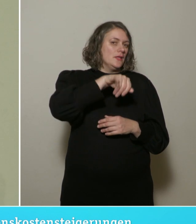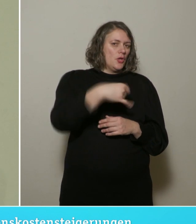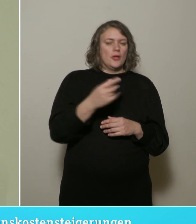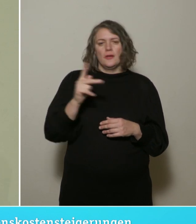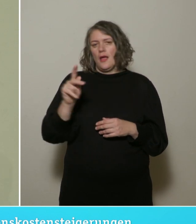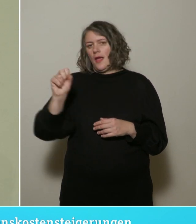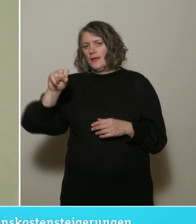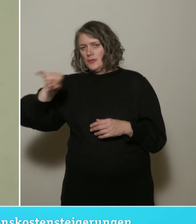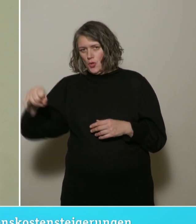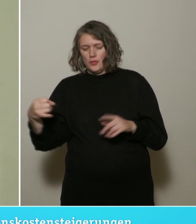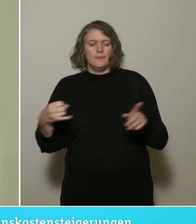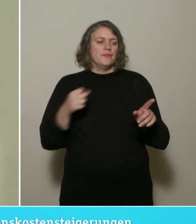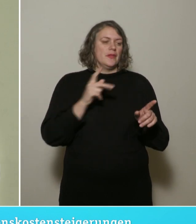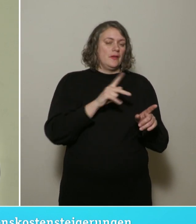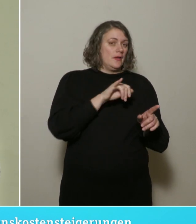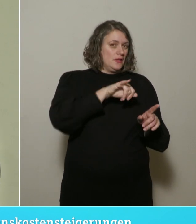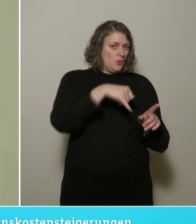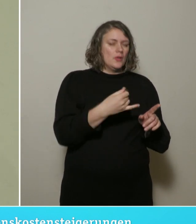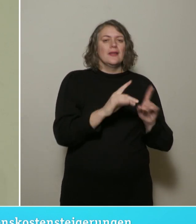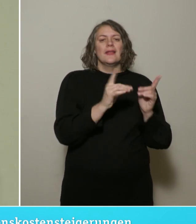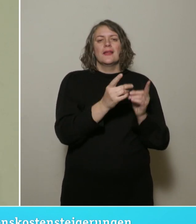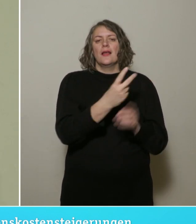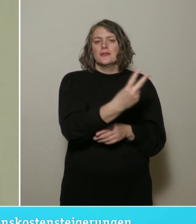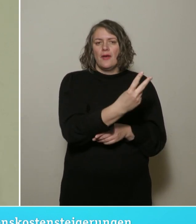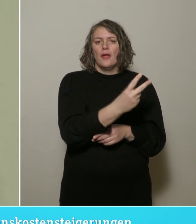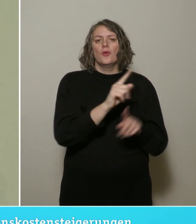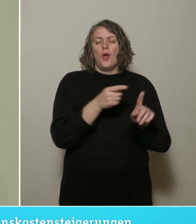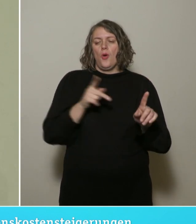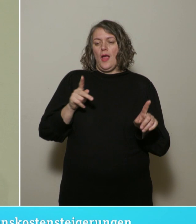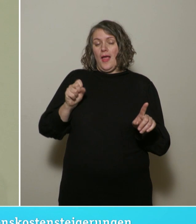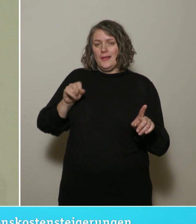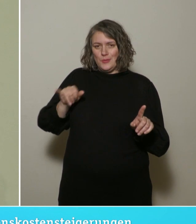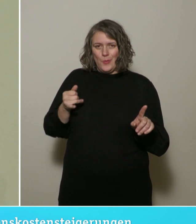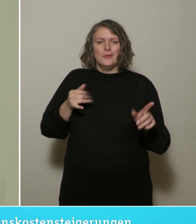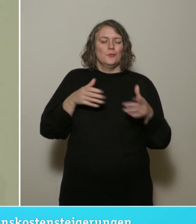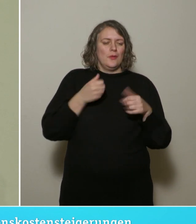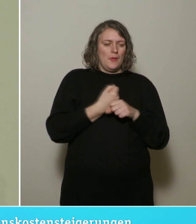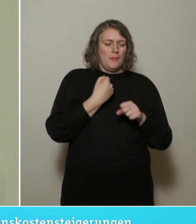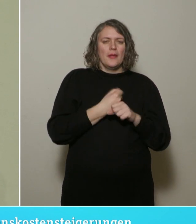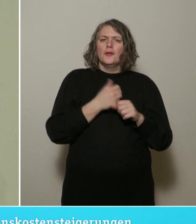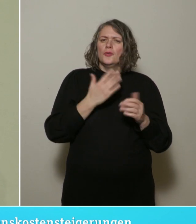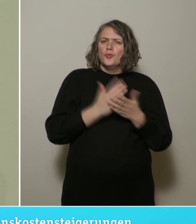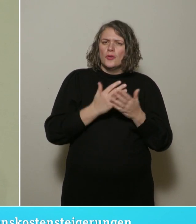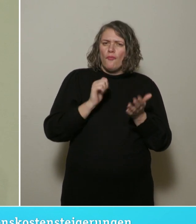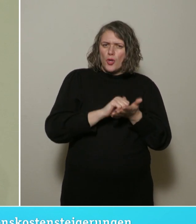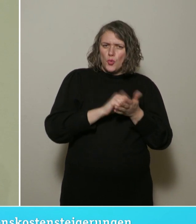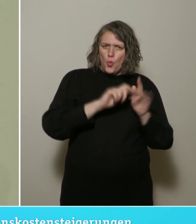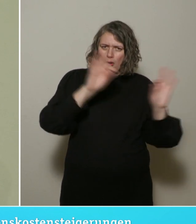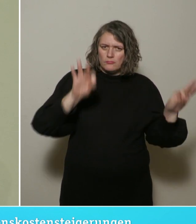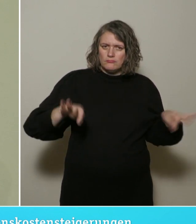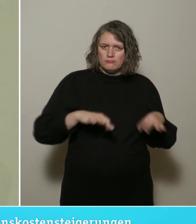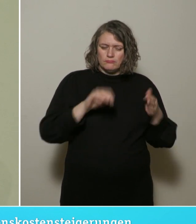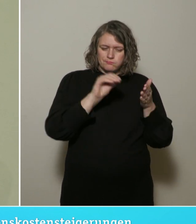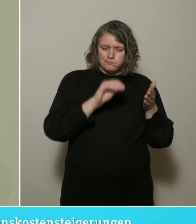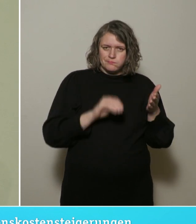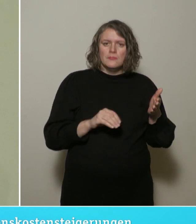KIJ in Zusammenarbeit mit Dezernat 2 und aber auch mit KSJ ein Berichtsvordruck erarbeitet worden, der als zusätzliche